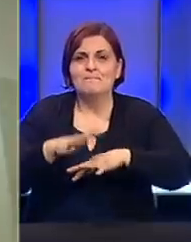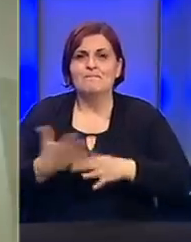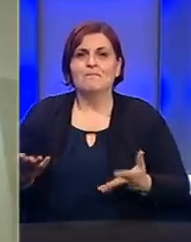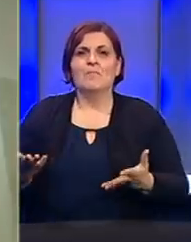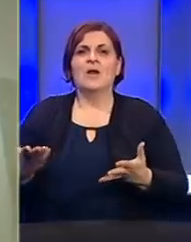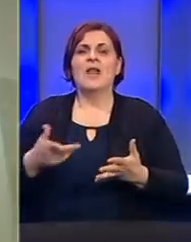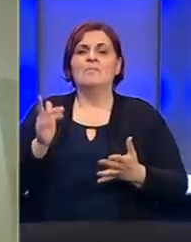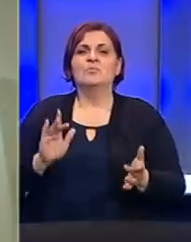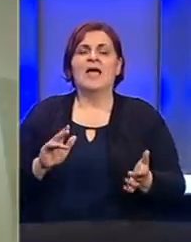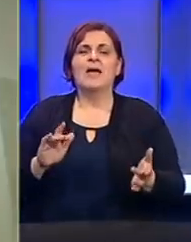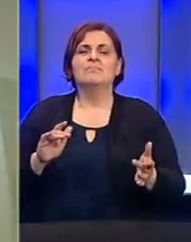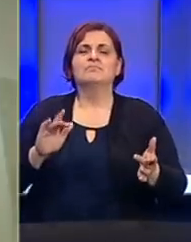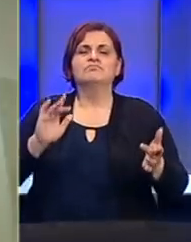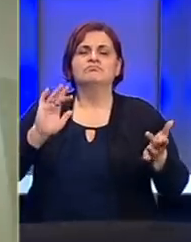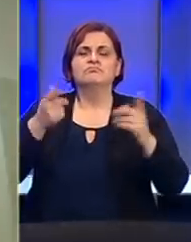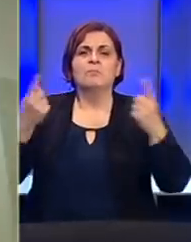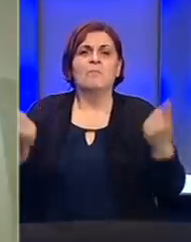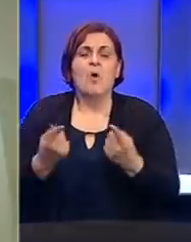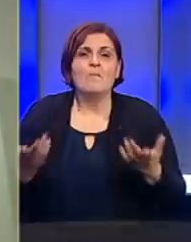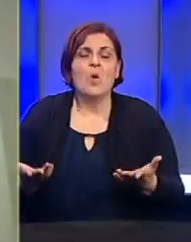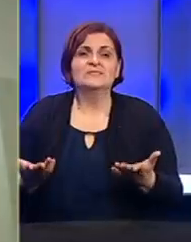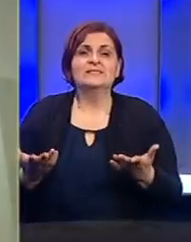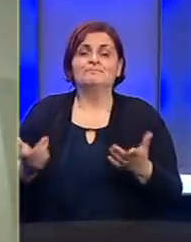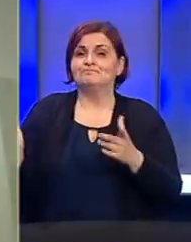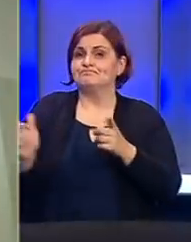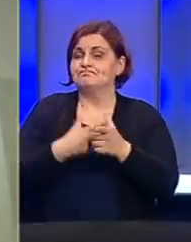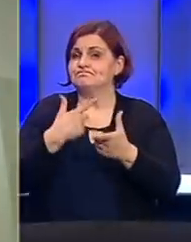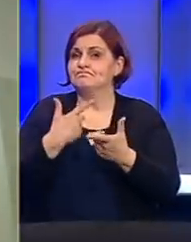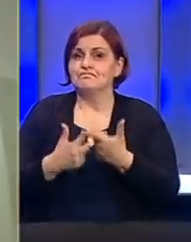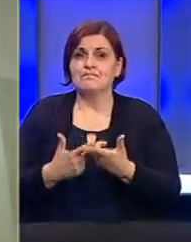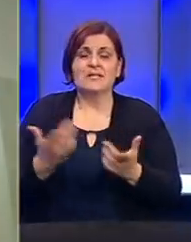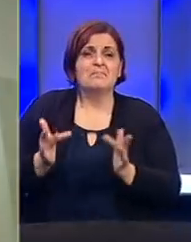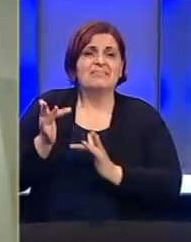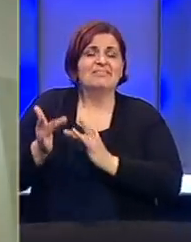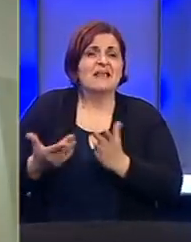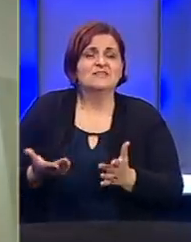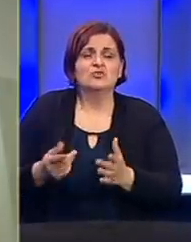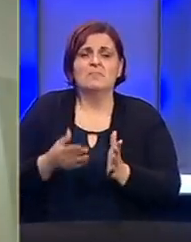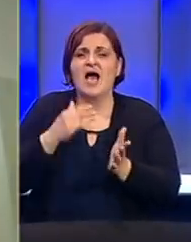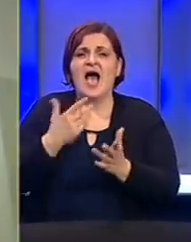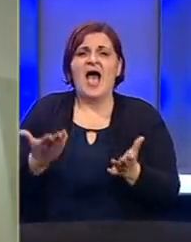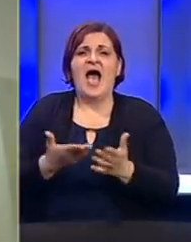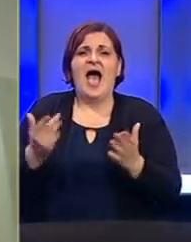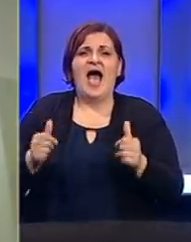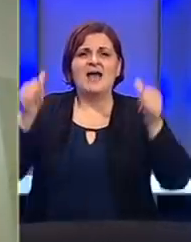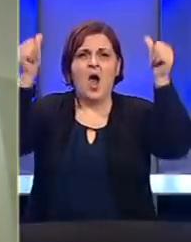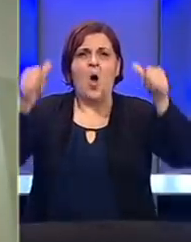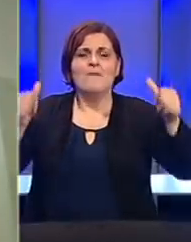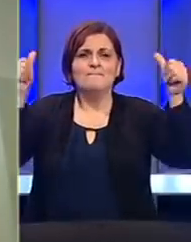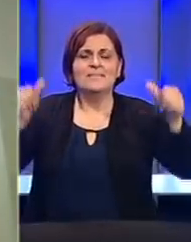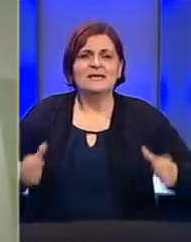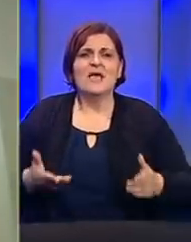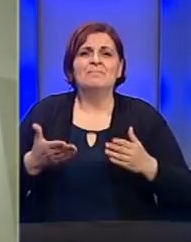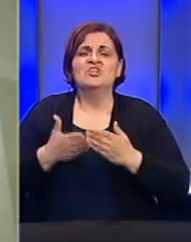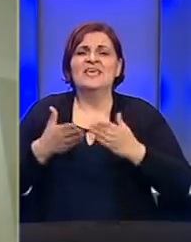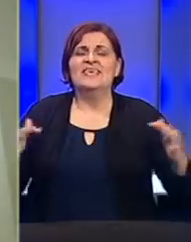putem online raznoraznih promocija, ili eventualno u nekim tradicionalnim načinima kao što su billboardi ili nešto sigurno, će javni